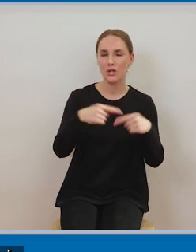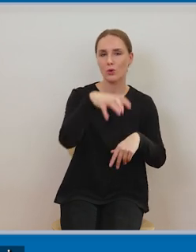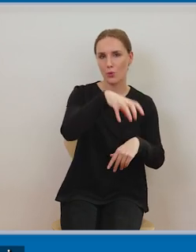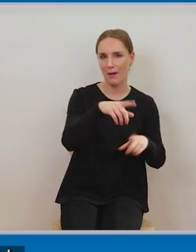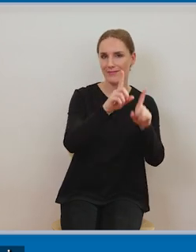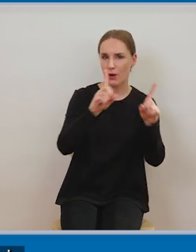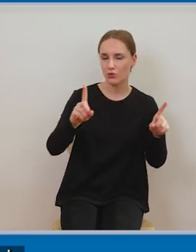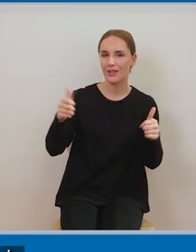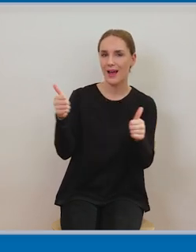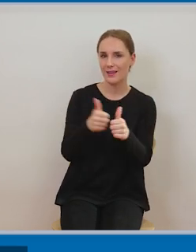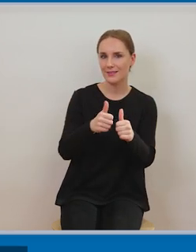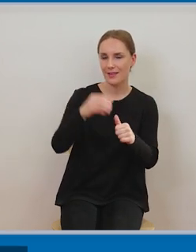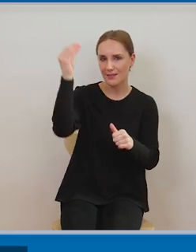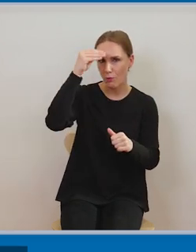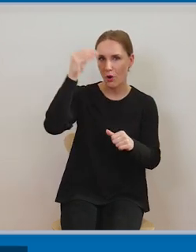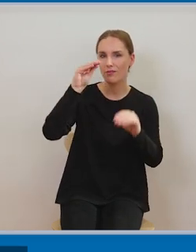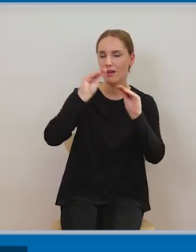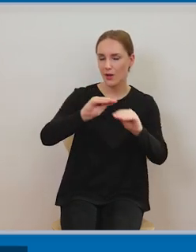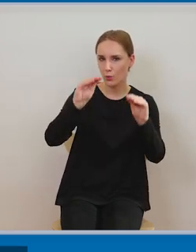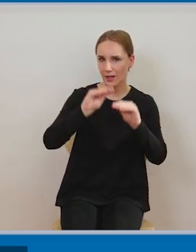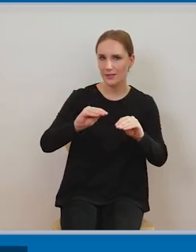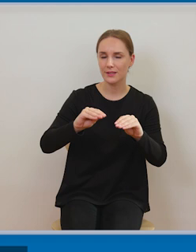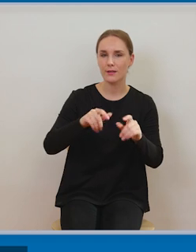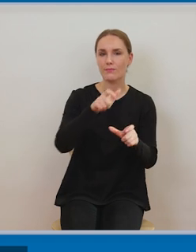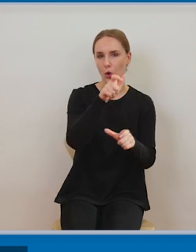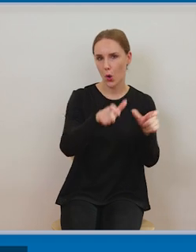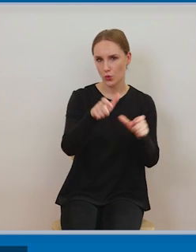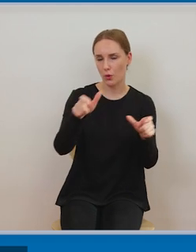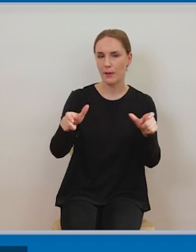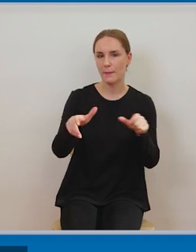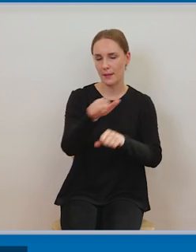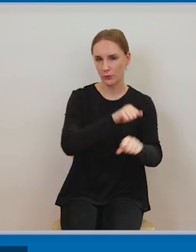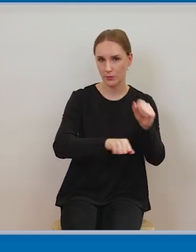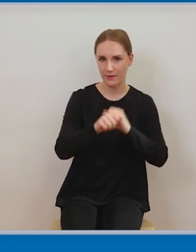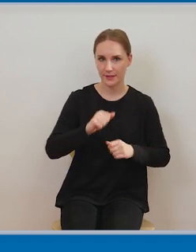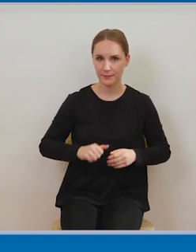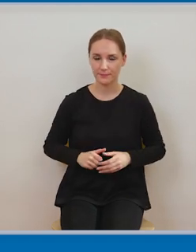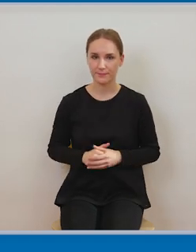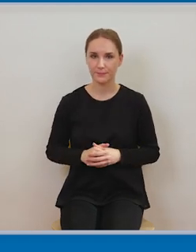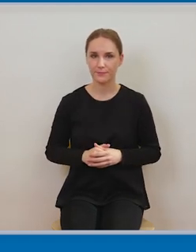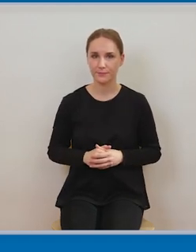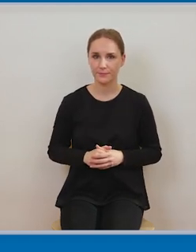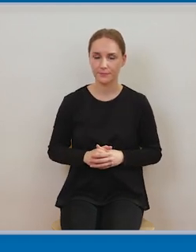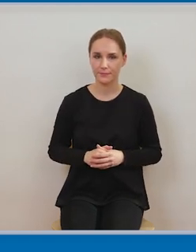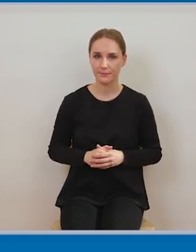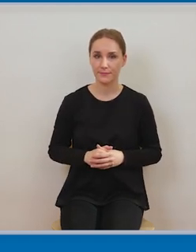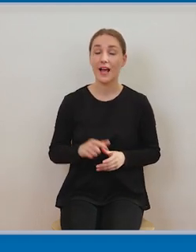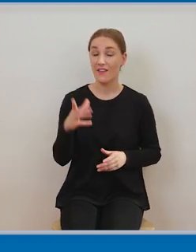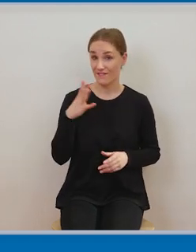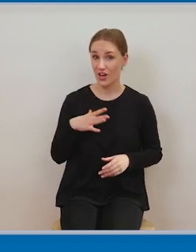Natomiast warto podkreślić, że przepisy dotyczące dozwolonego użytku funkcjonują w większości systemów prawa autorskiego.